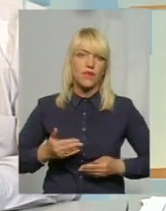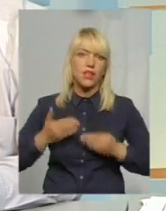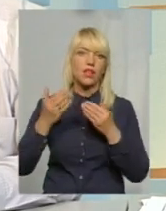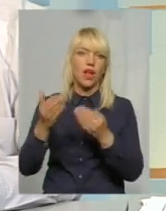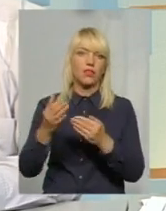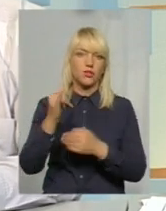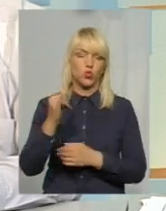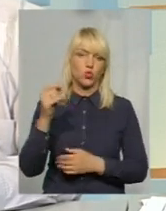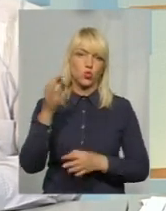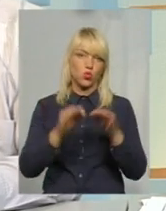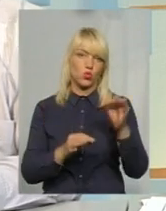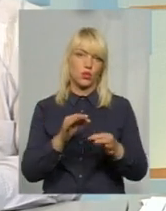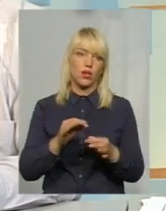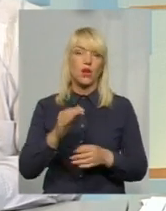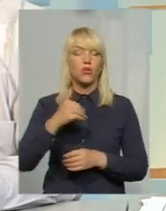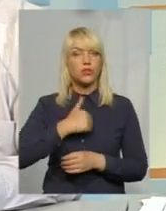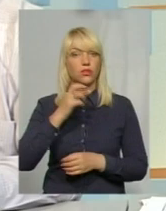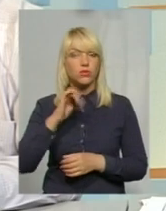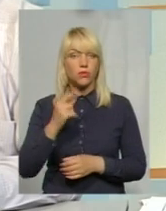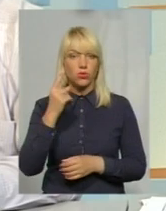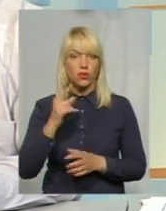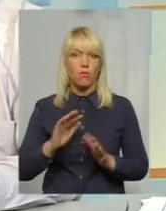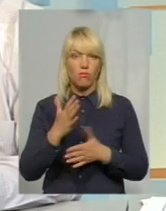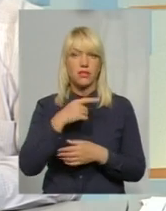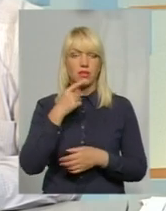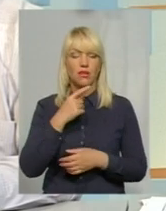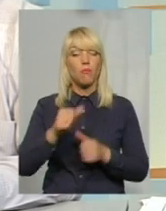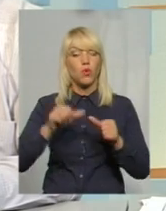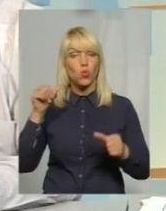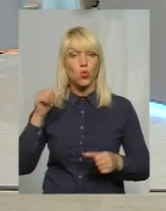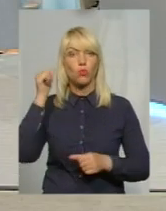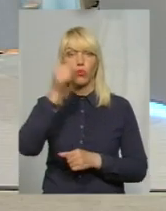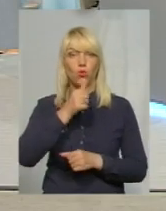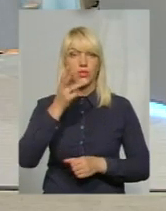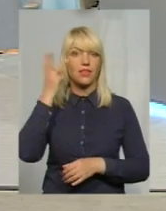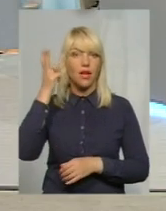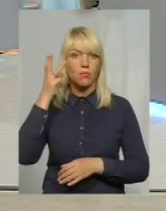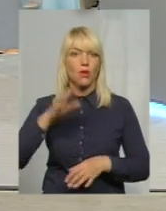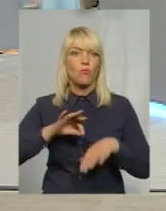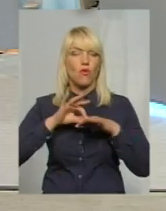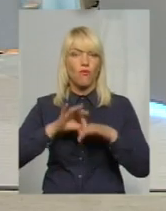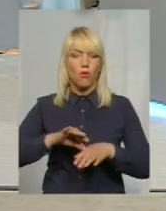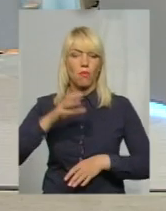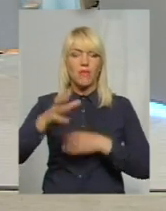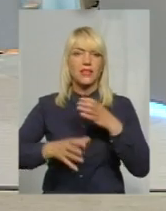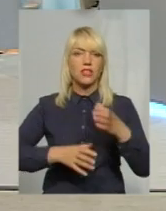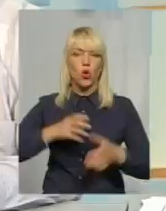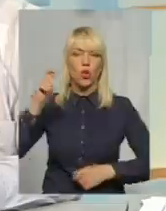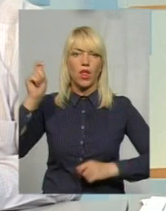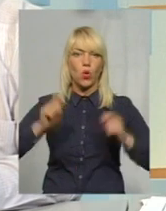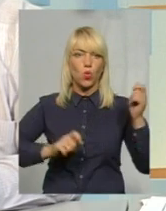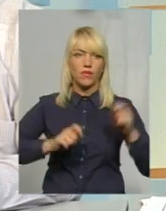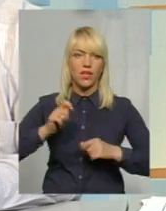Хотілося б один момент зазначити, в минулому році на Хмельниччині проходила міжнародна конференція пасічників,